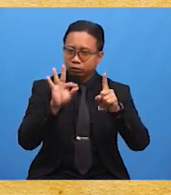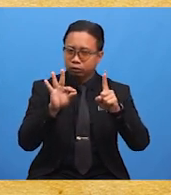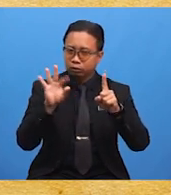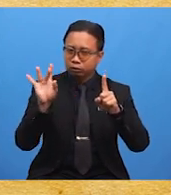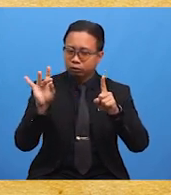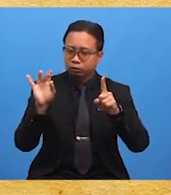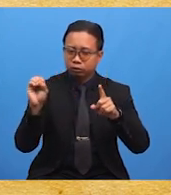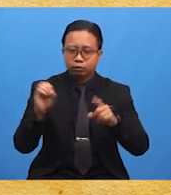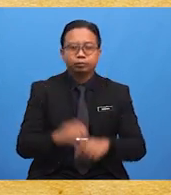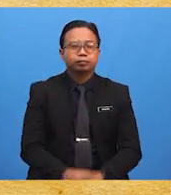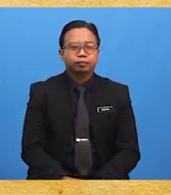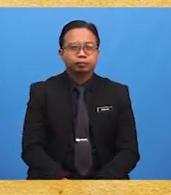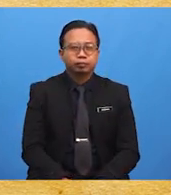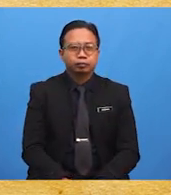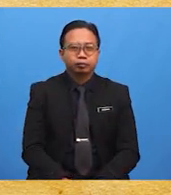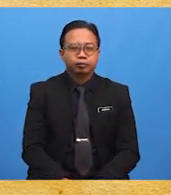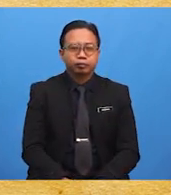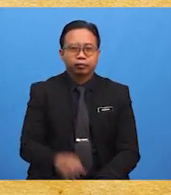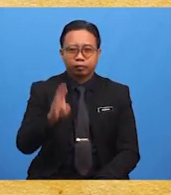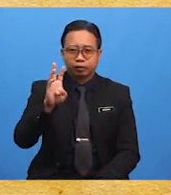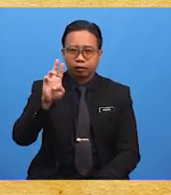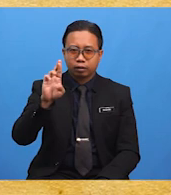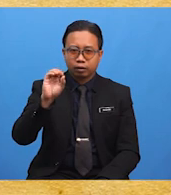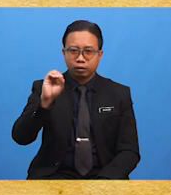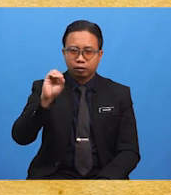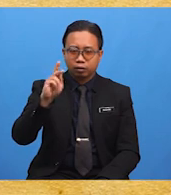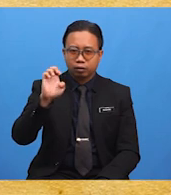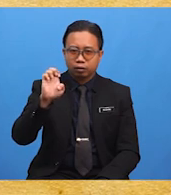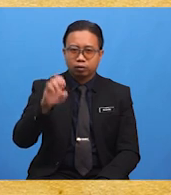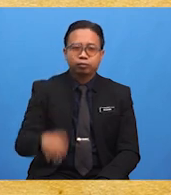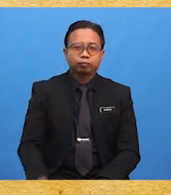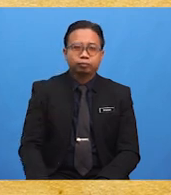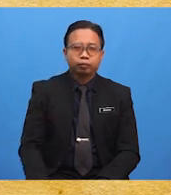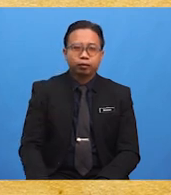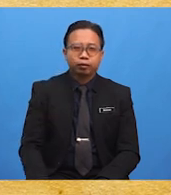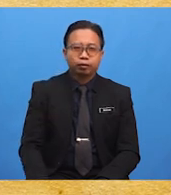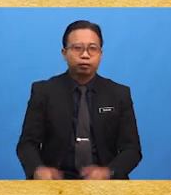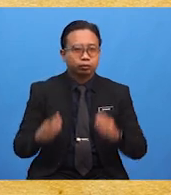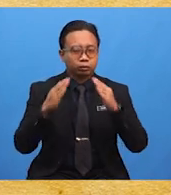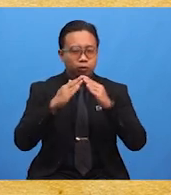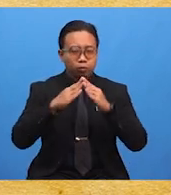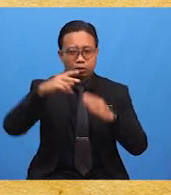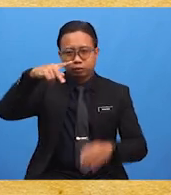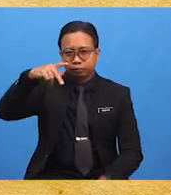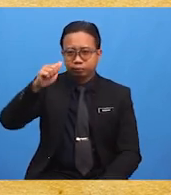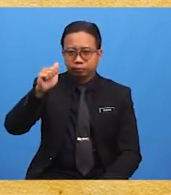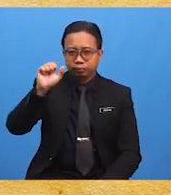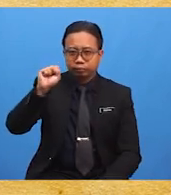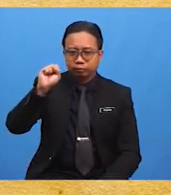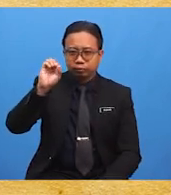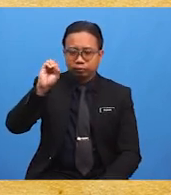Semasa pemerintahan dinasti Brogue, penjara Sibu dikenali sebagai rumah pasong.